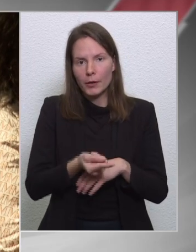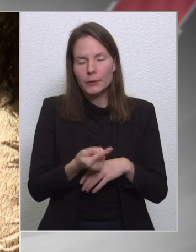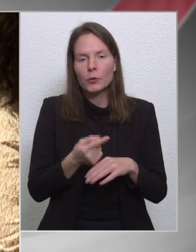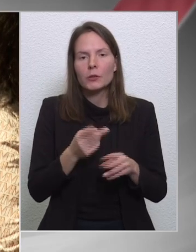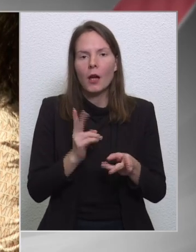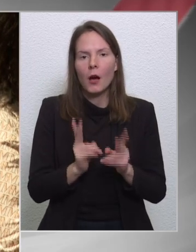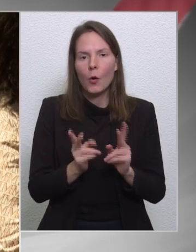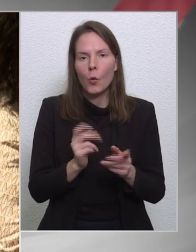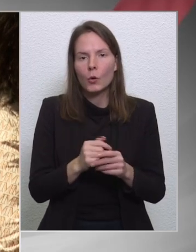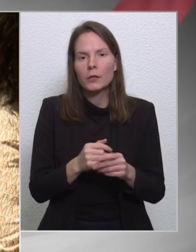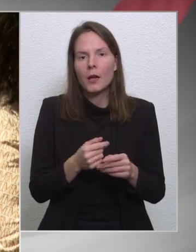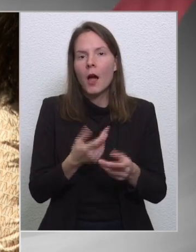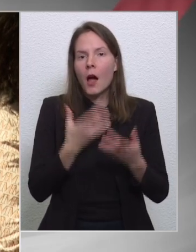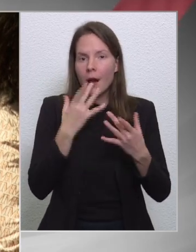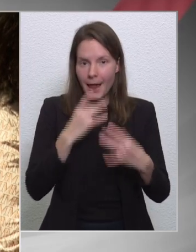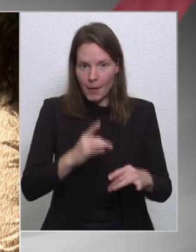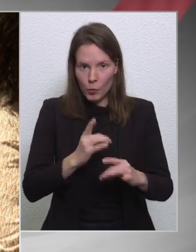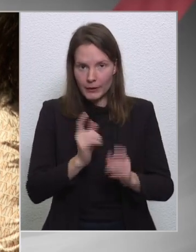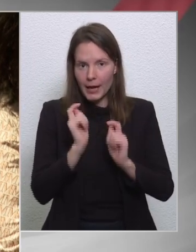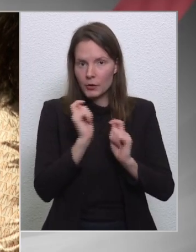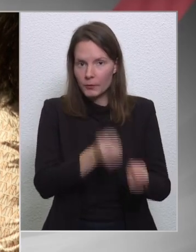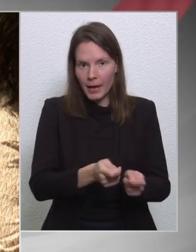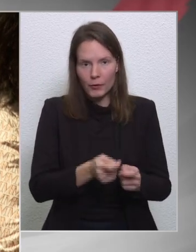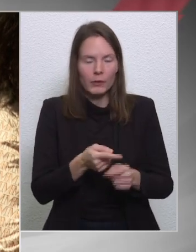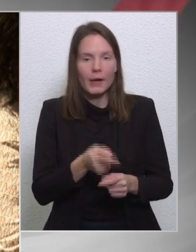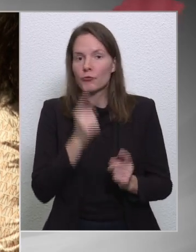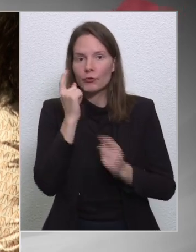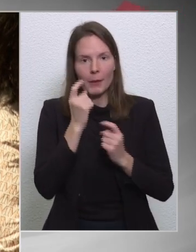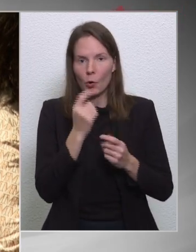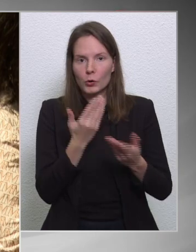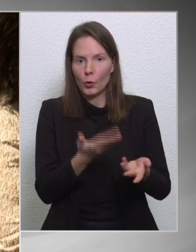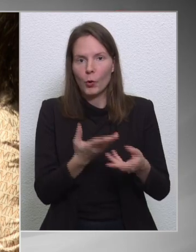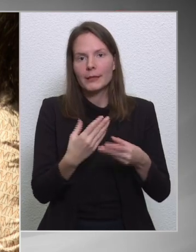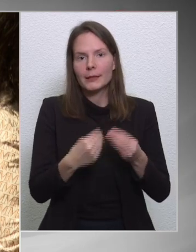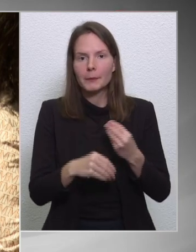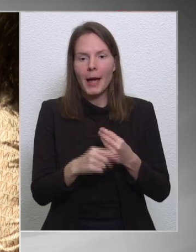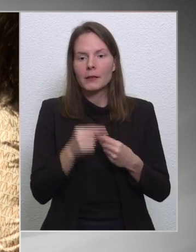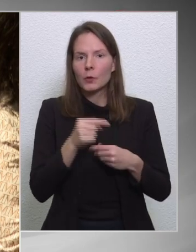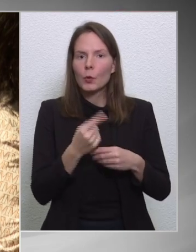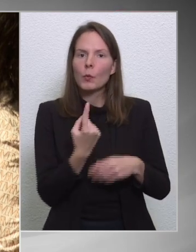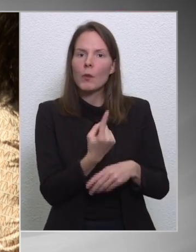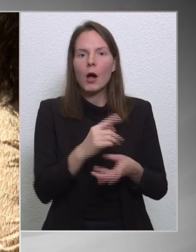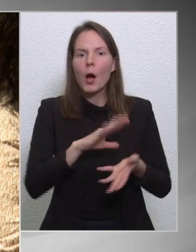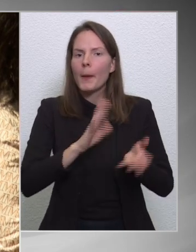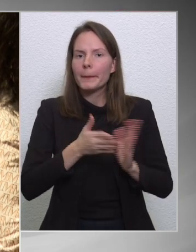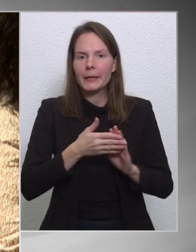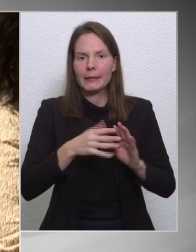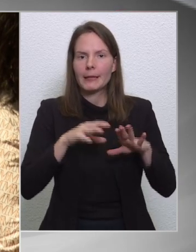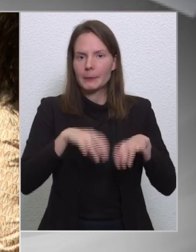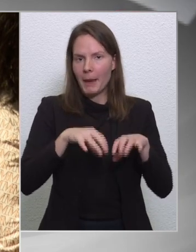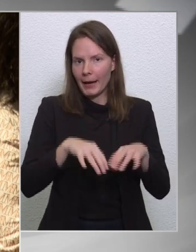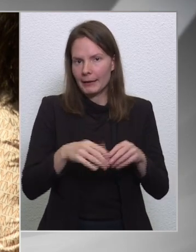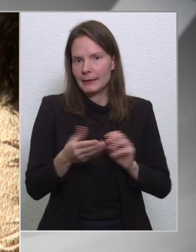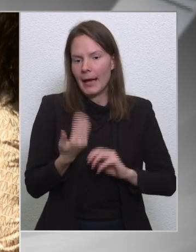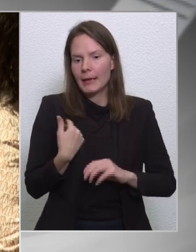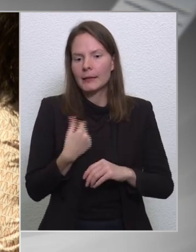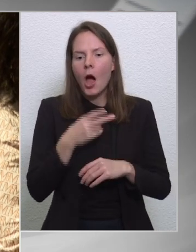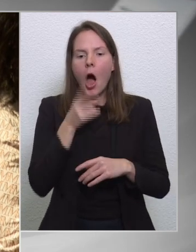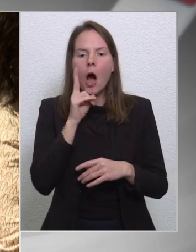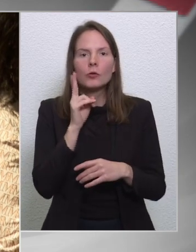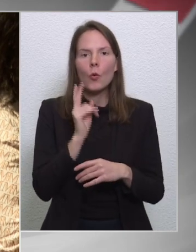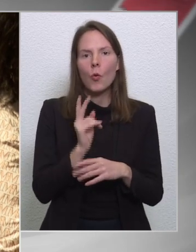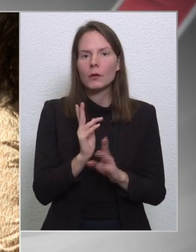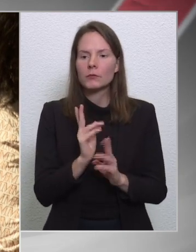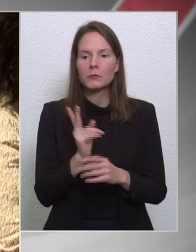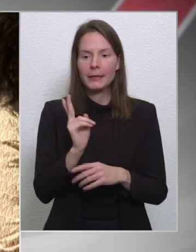lemondása, a benyújtása nem gondolkodik, mert ön a maga részéről mindent megtet. Akkor ki az, akin nem ez a